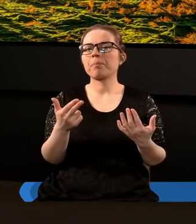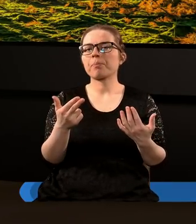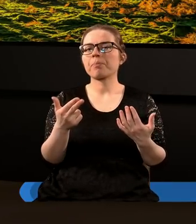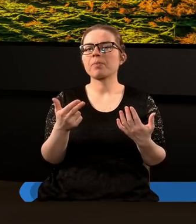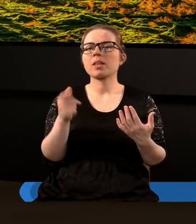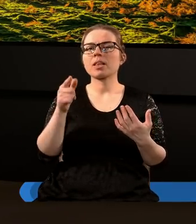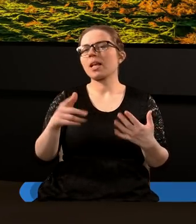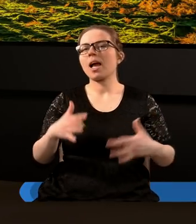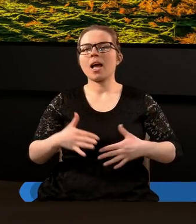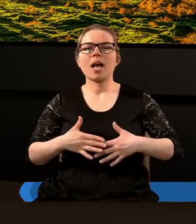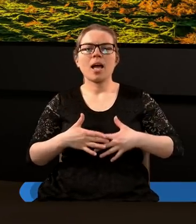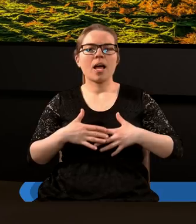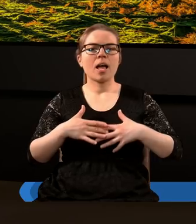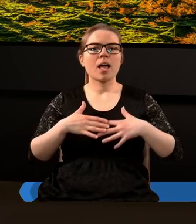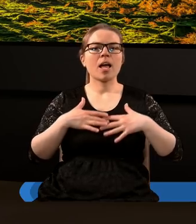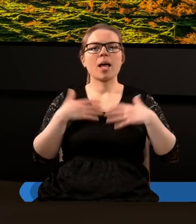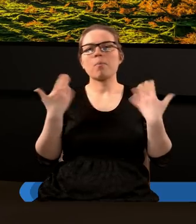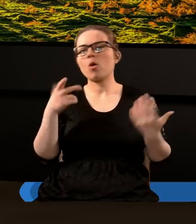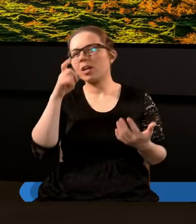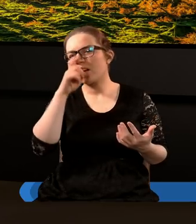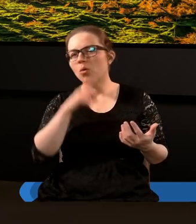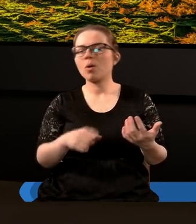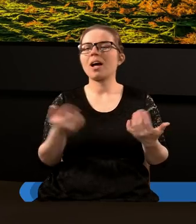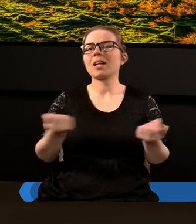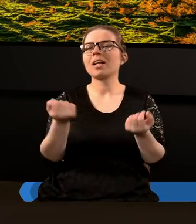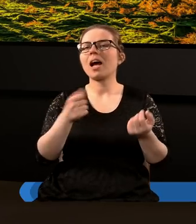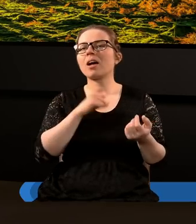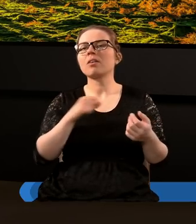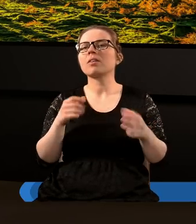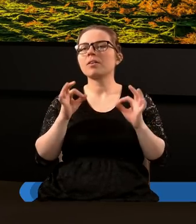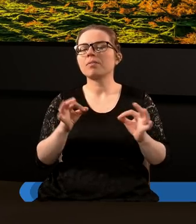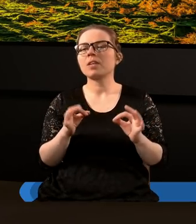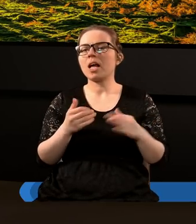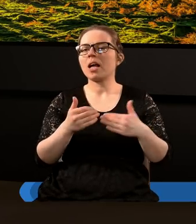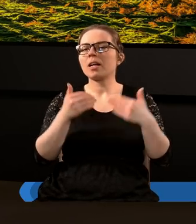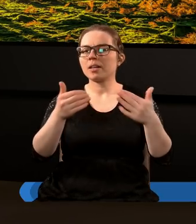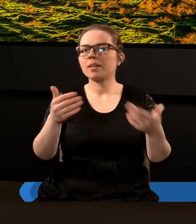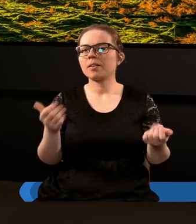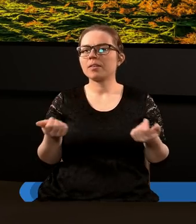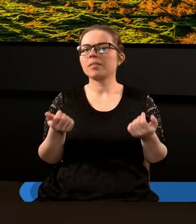jak te moce zła starają się w jakimś sensie